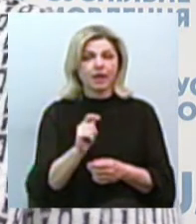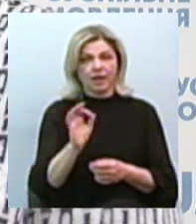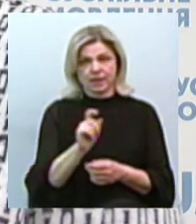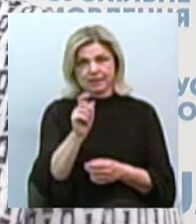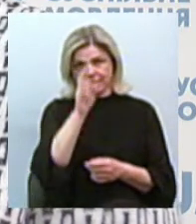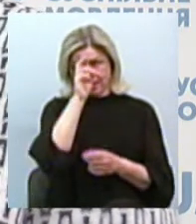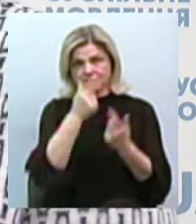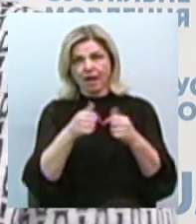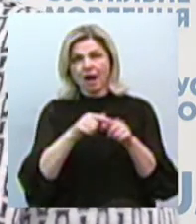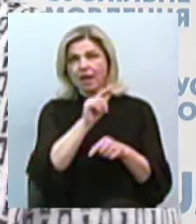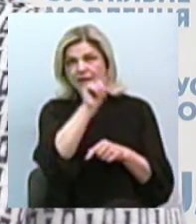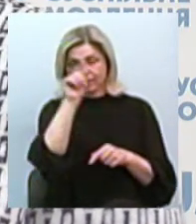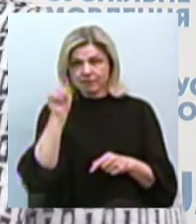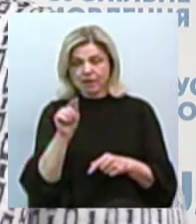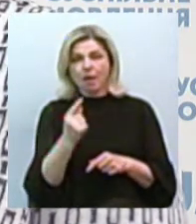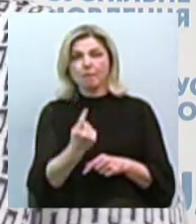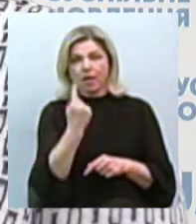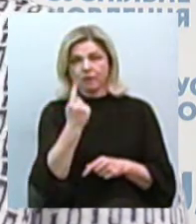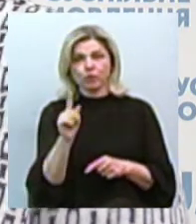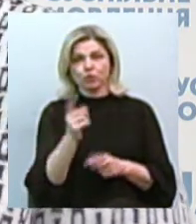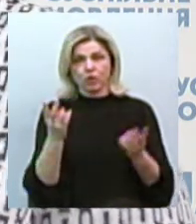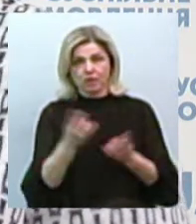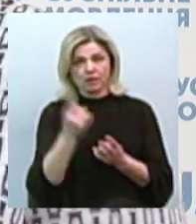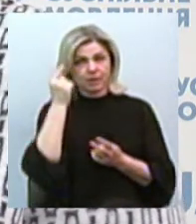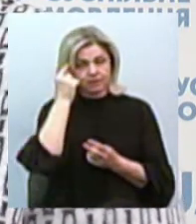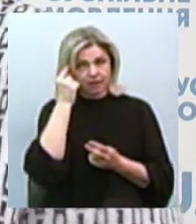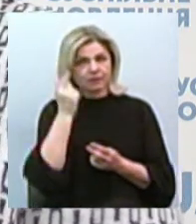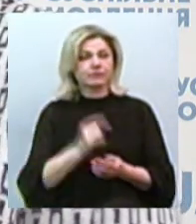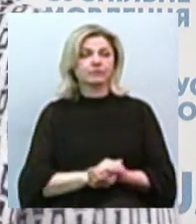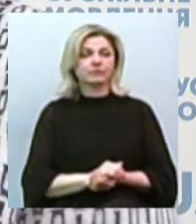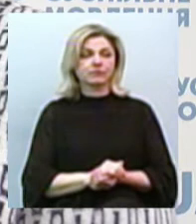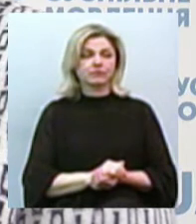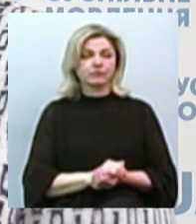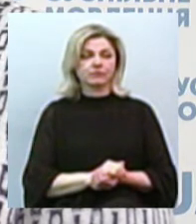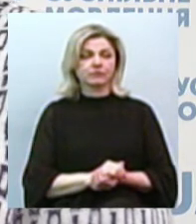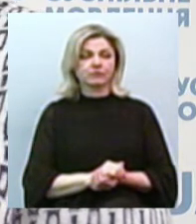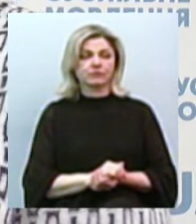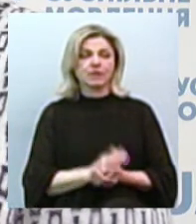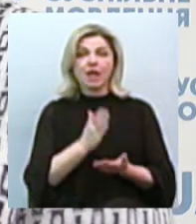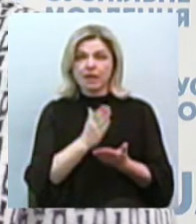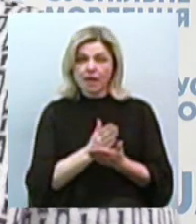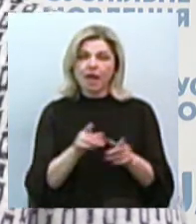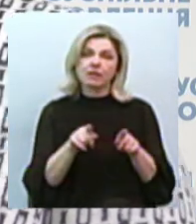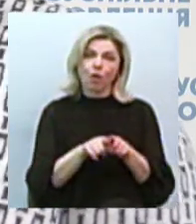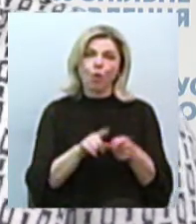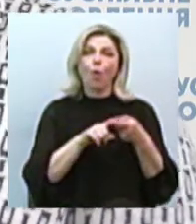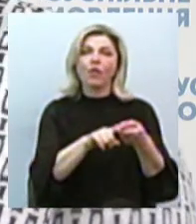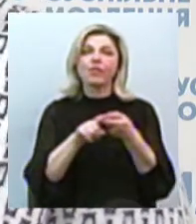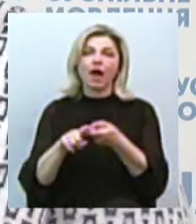перше, що треба людині знати, анамнез, є в неї такий контакт чи немає.